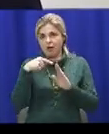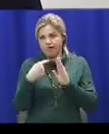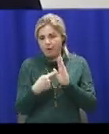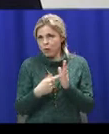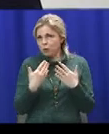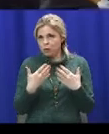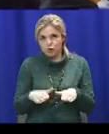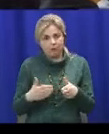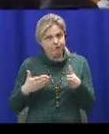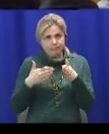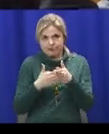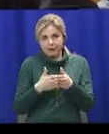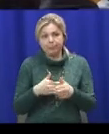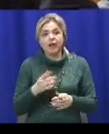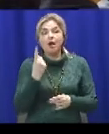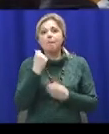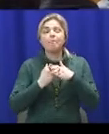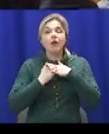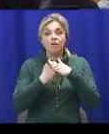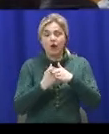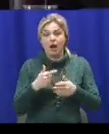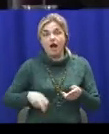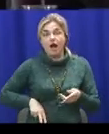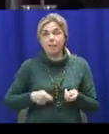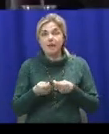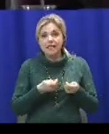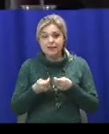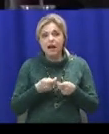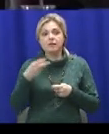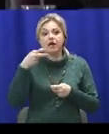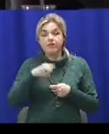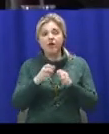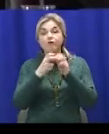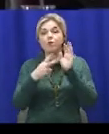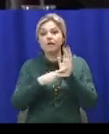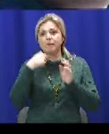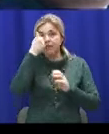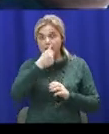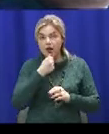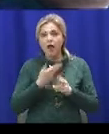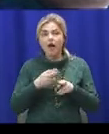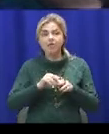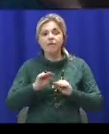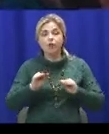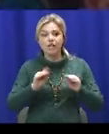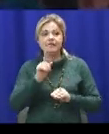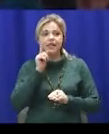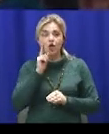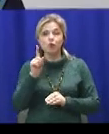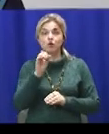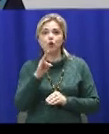определенного піка. В приоритетах адміністрації Заводського району на 2018 рік – облаштування зелених зон і територій для відпочинку.